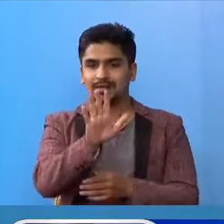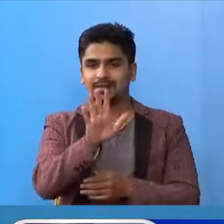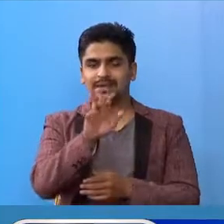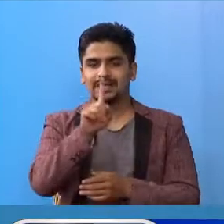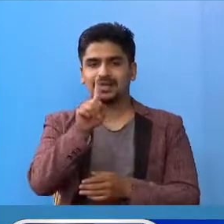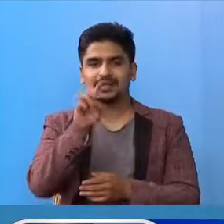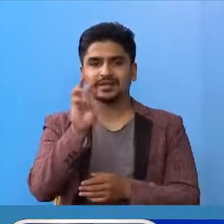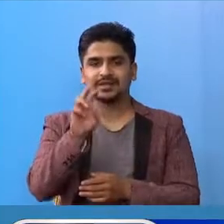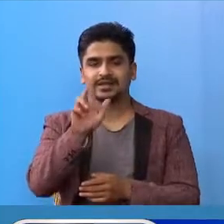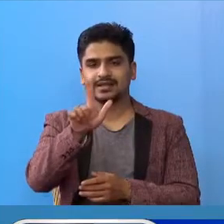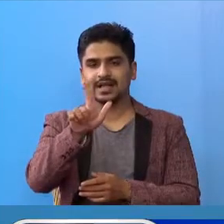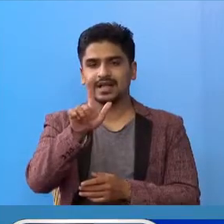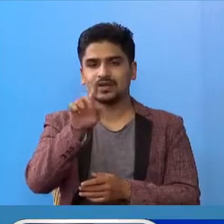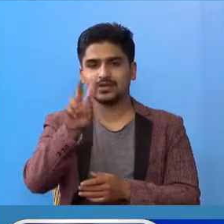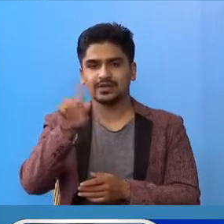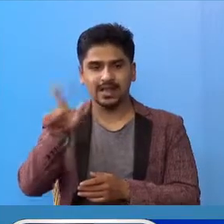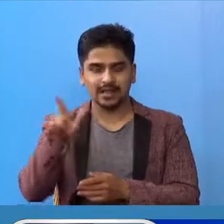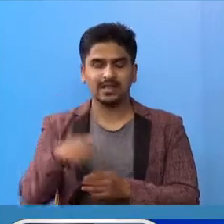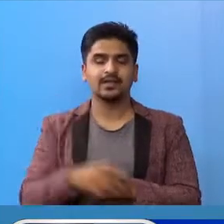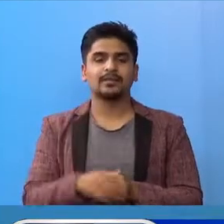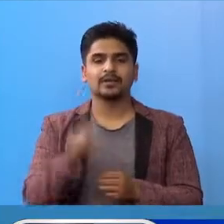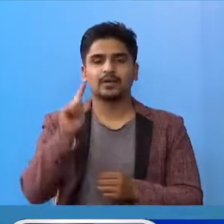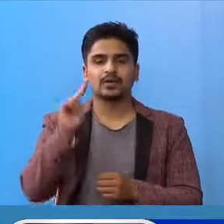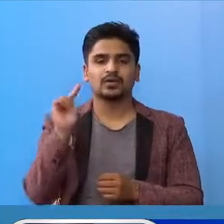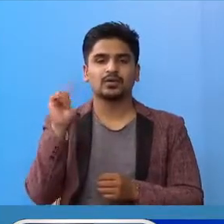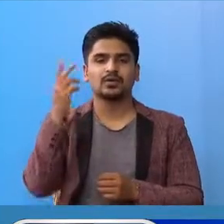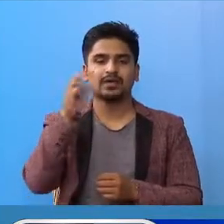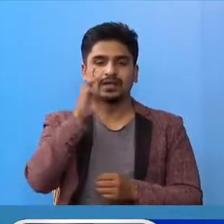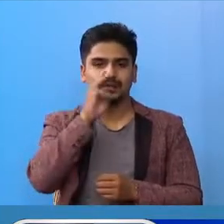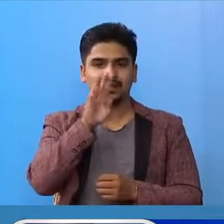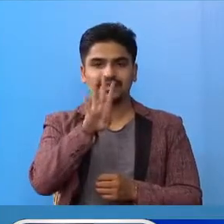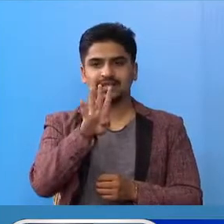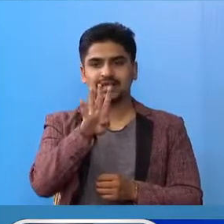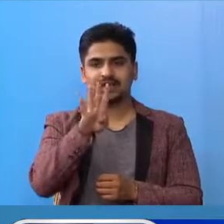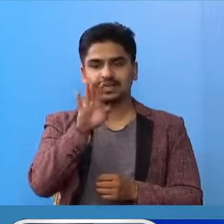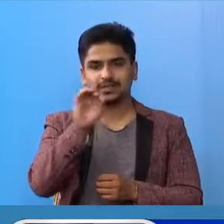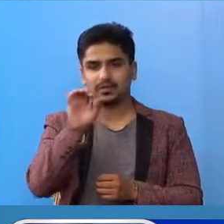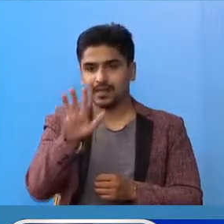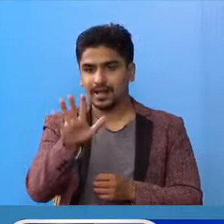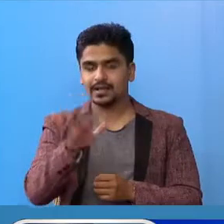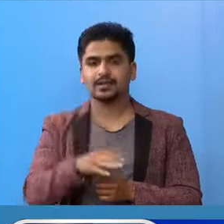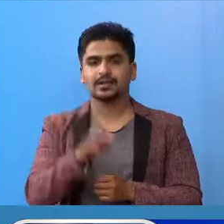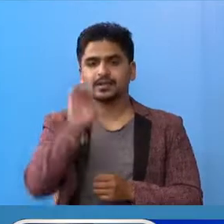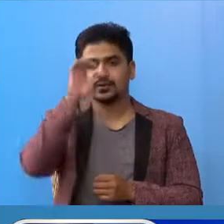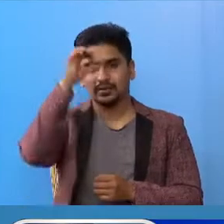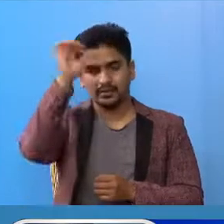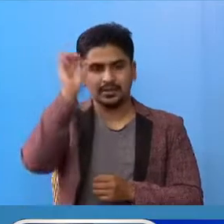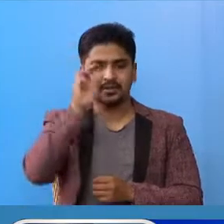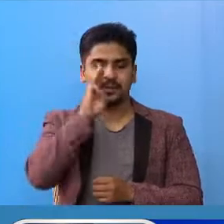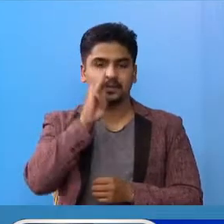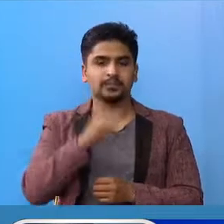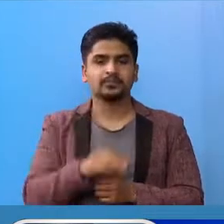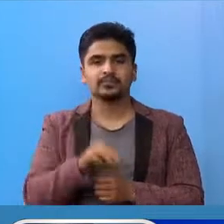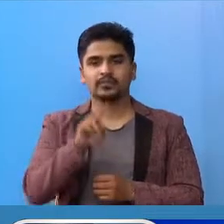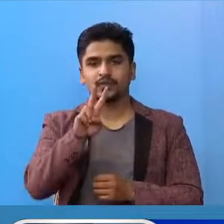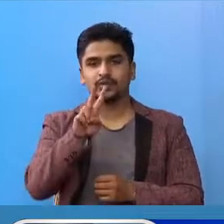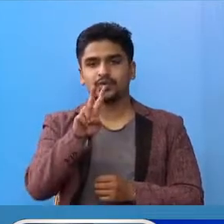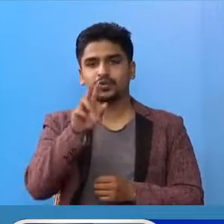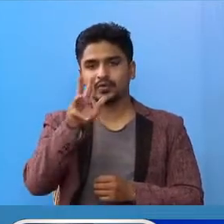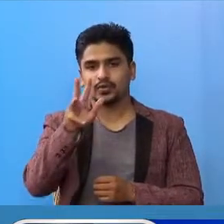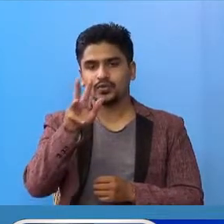1,077, शत्ताइस जना, करणाली प्रदेश मां 4,05 रशुदुर पहच्चिम प्रदेश मां 2